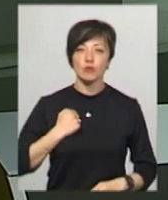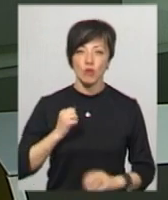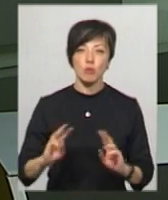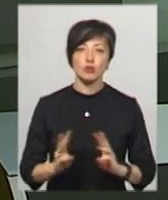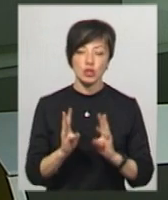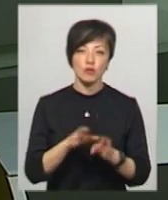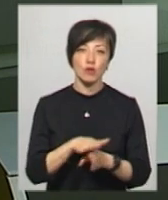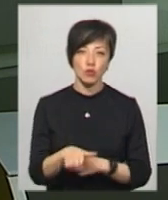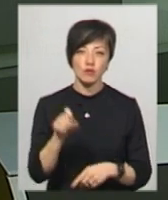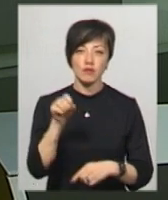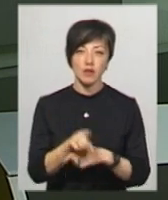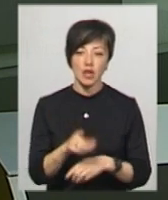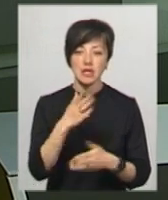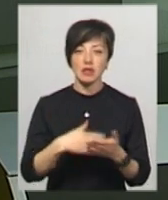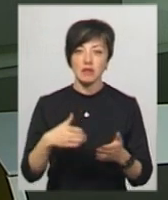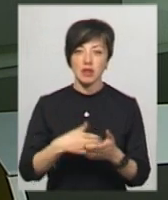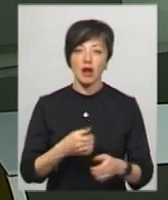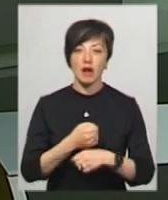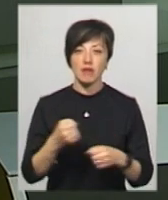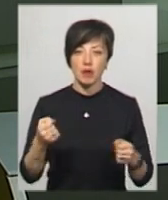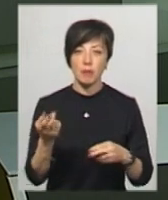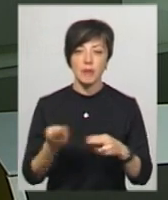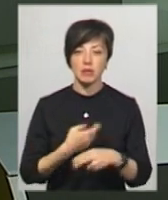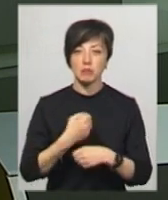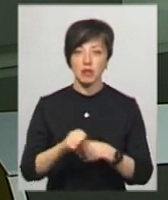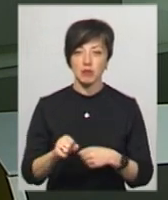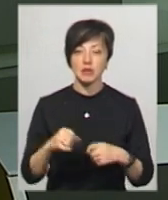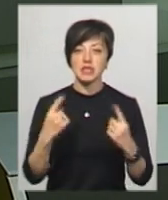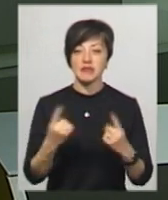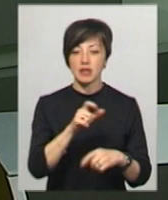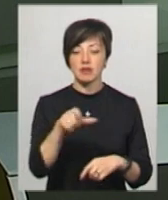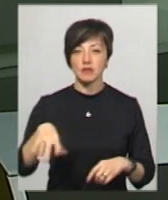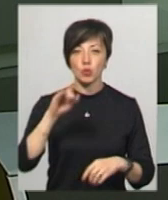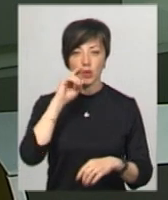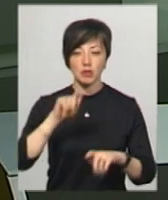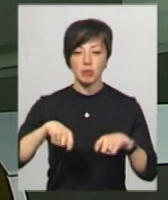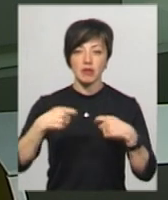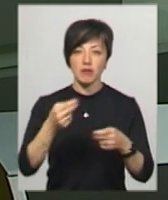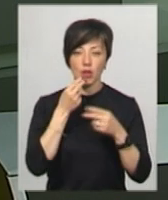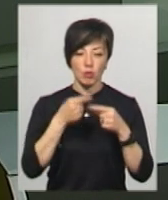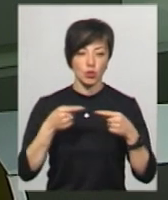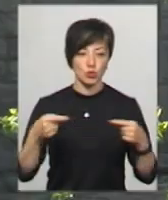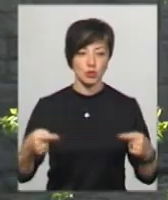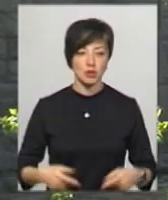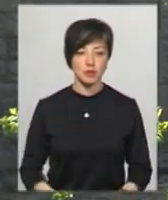пожежники виконували завдання з ліквідації аварії без примусу, а цивільні з усієї України передавали їм продукти.